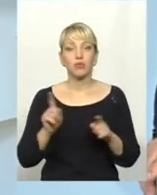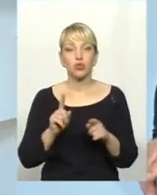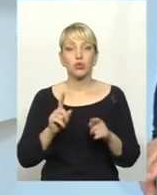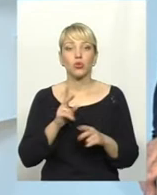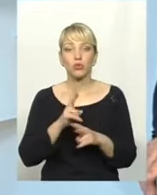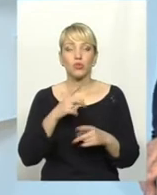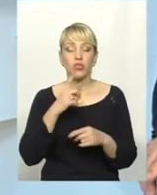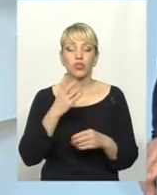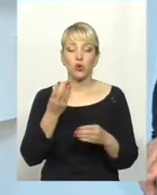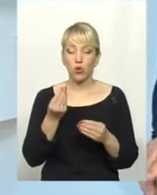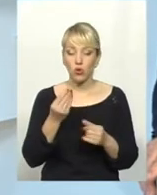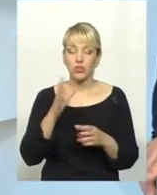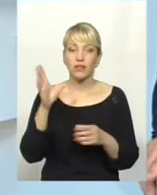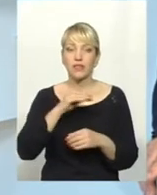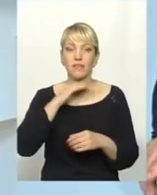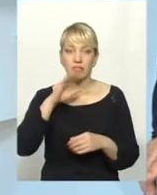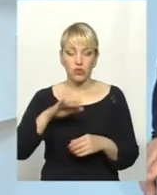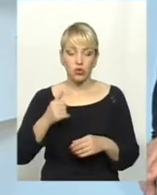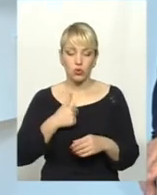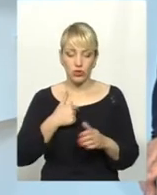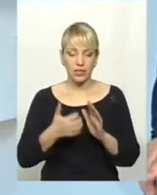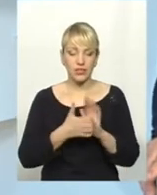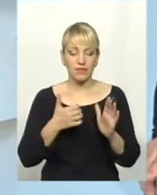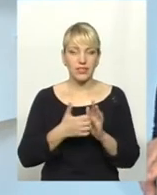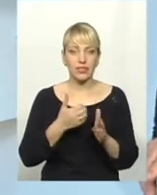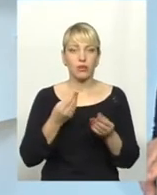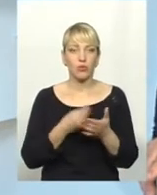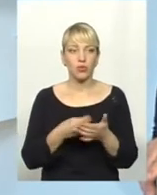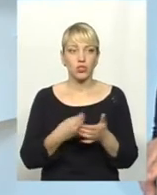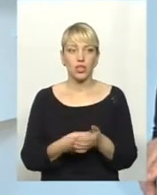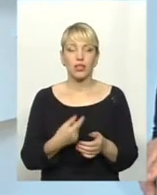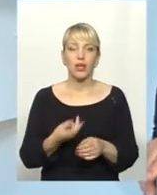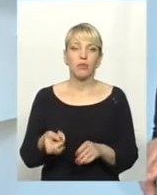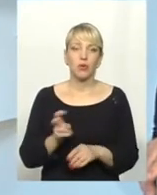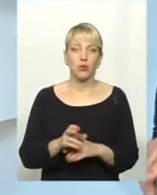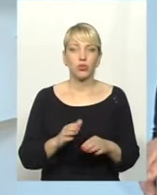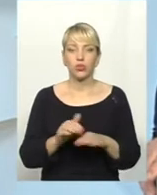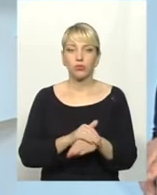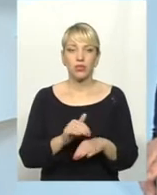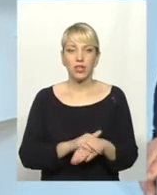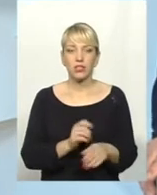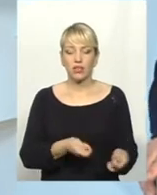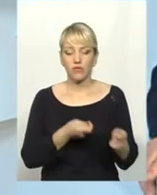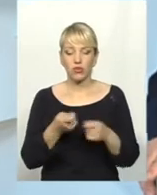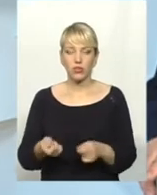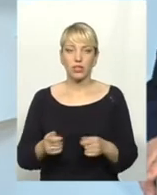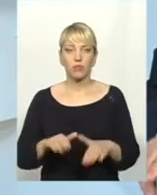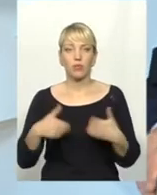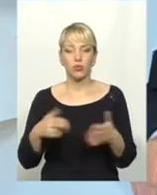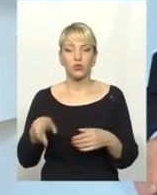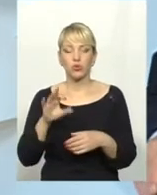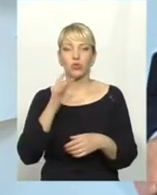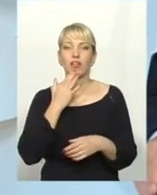на все вистачає, що в нас є профіцит бюджету. І приходьте, вносіть, будь ласка, пропозиції, що з національних програм,